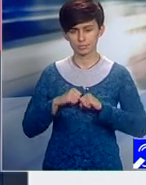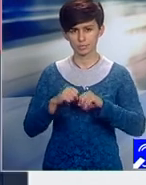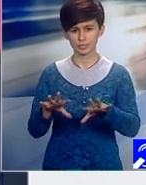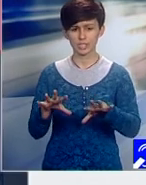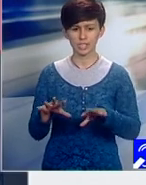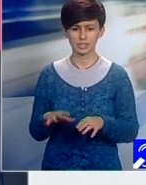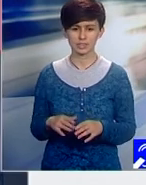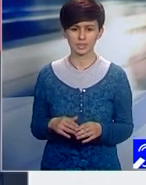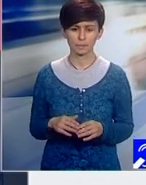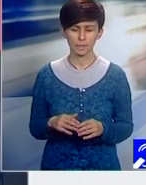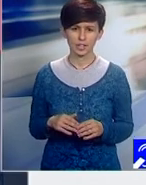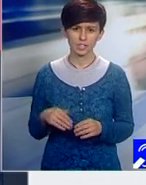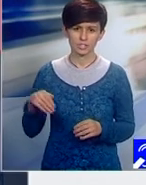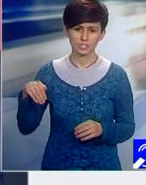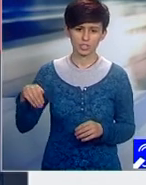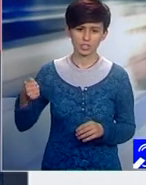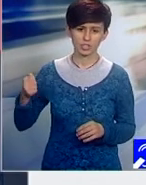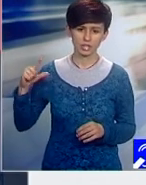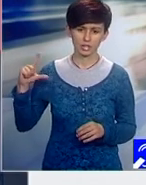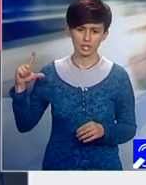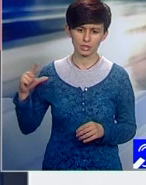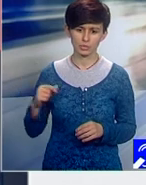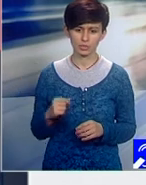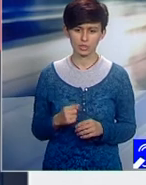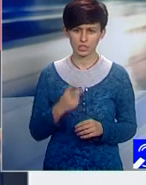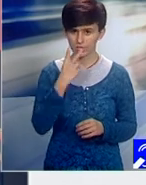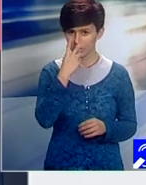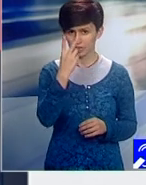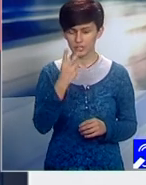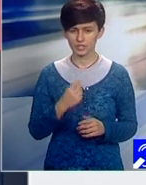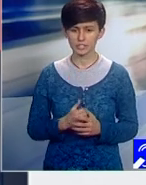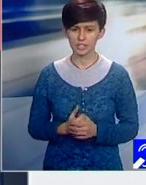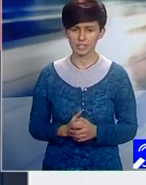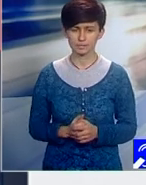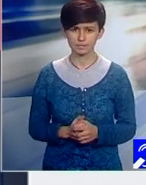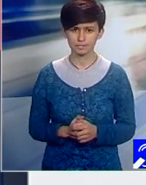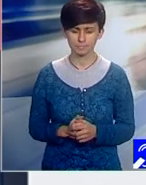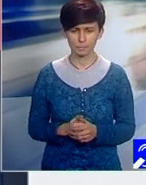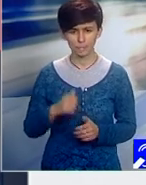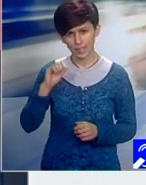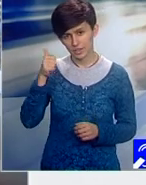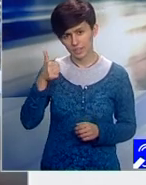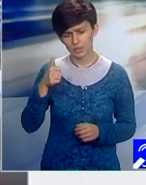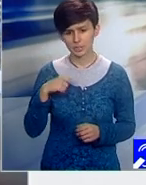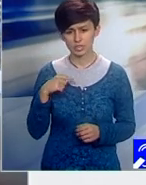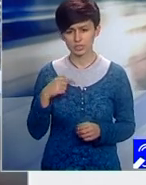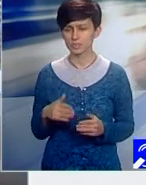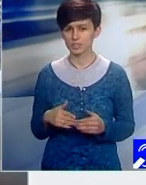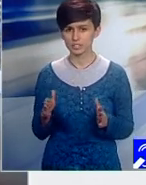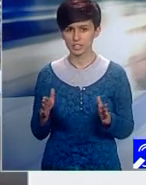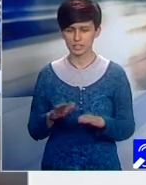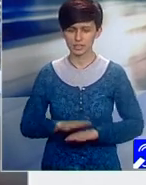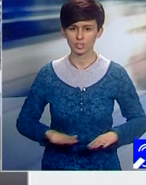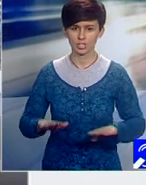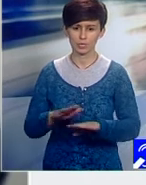chiar la mall-ul din Gheorghen dacă veți vedea suntem Mâine, începând de mâine veți fi deschiși publicului și